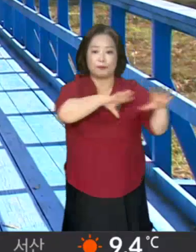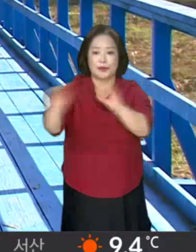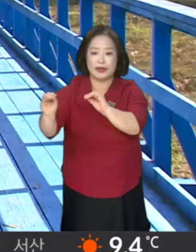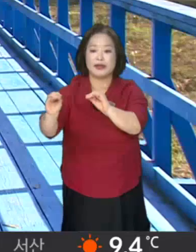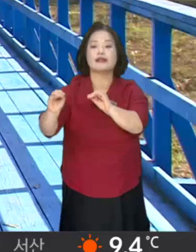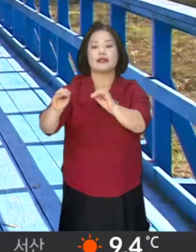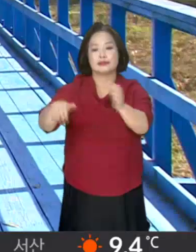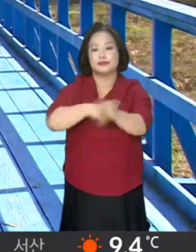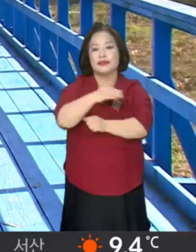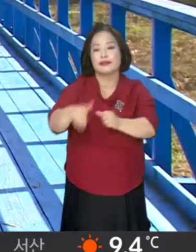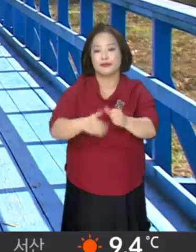중단했습니다.